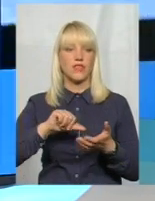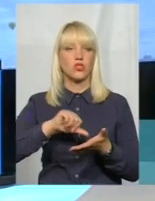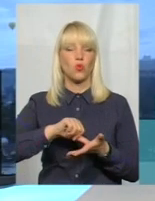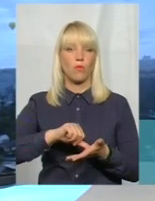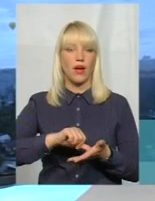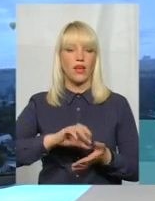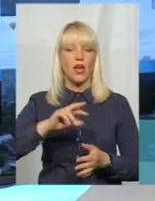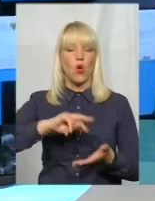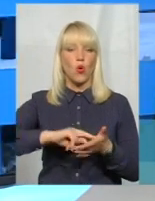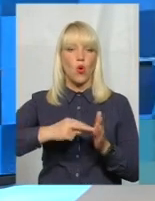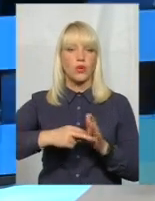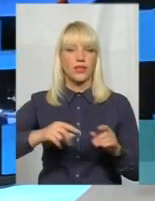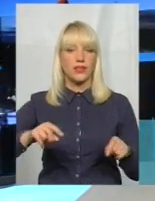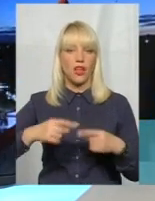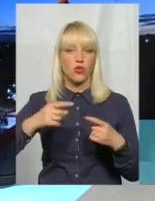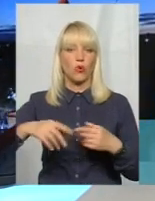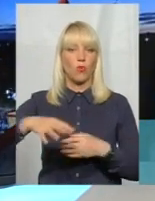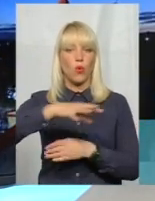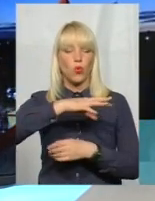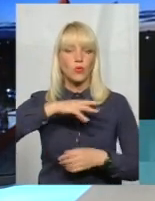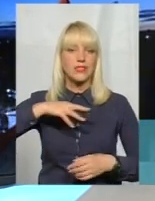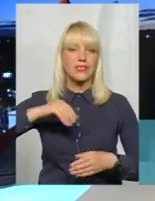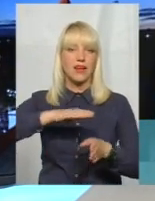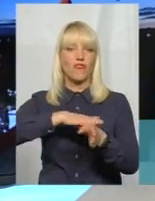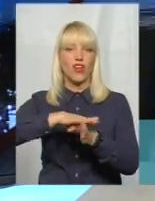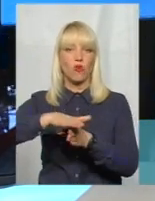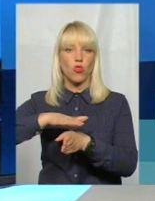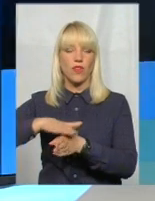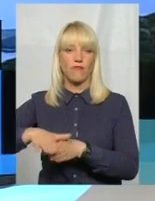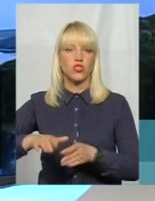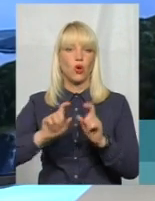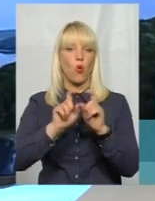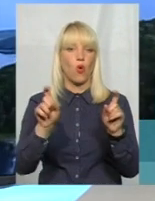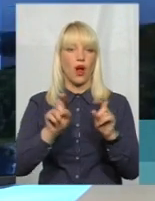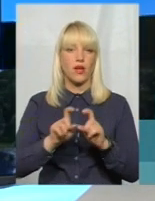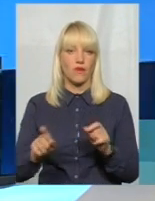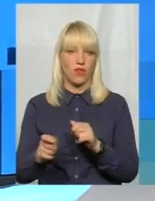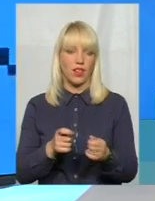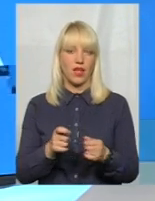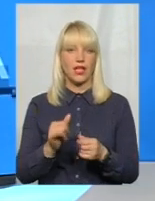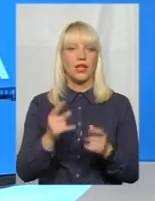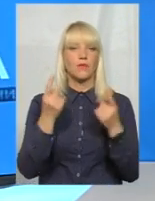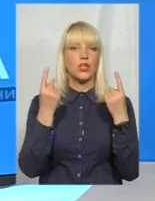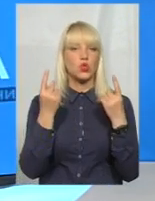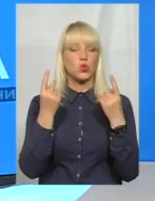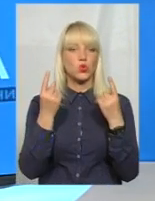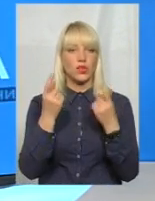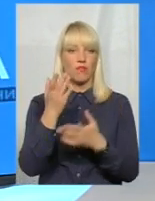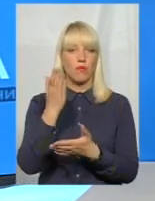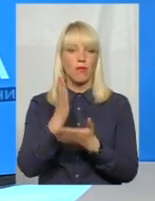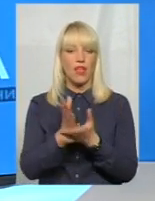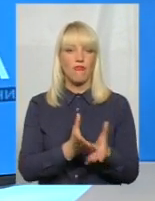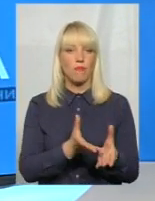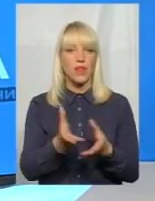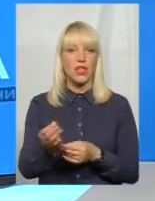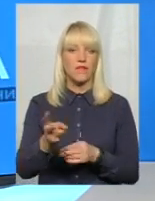координатором всіх виконавчих органів влади. І суттєво має вплив на